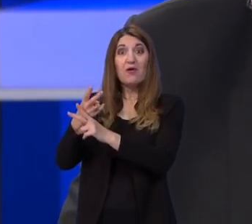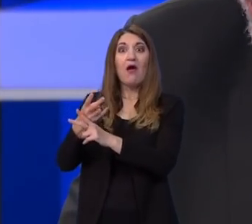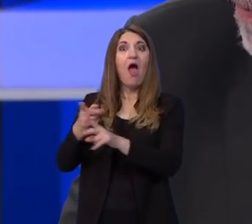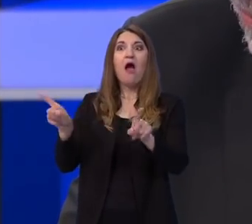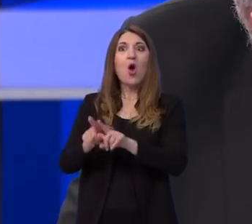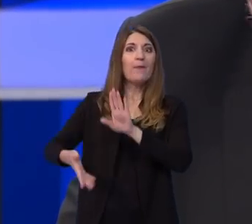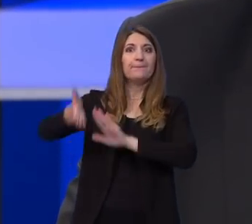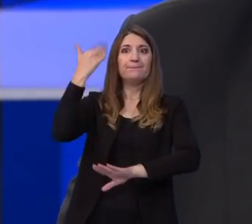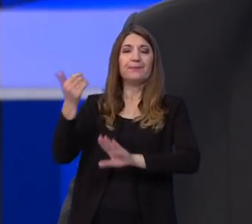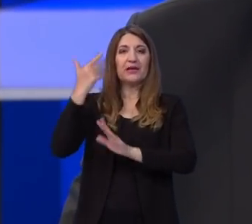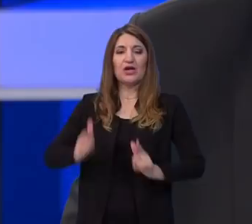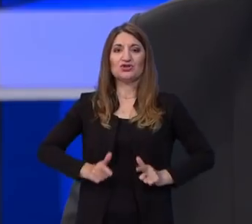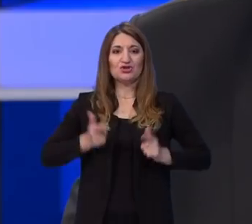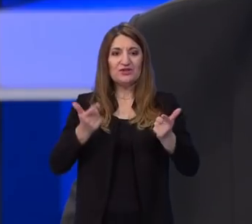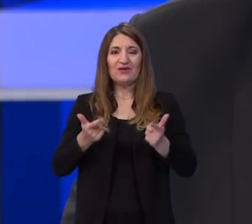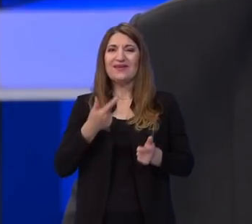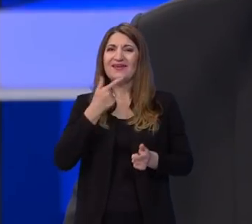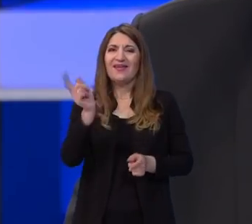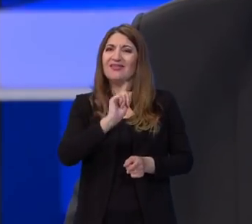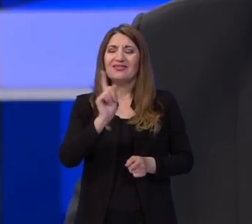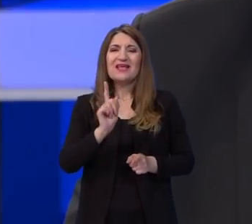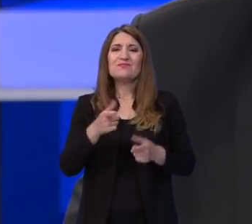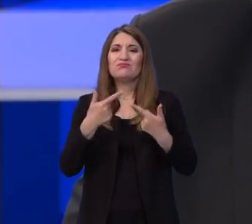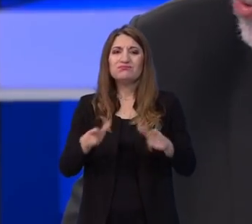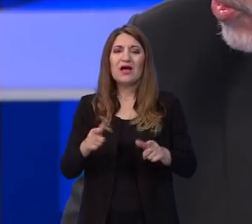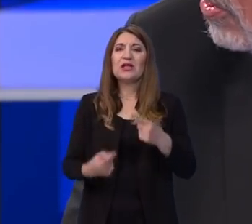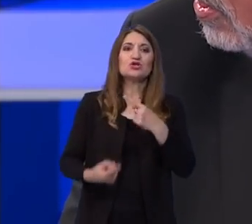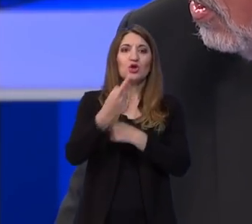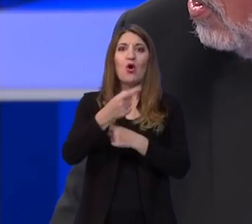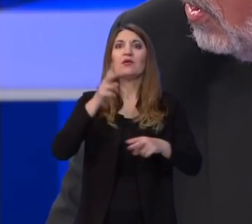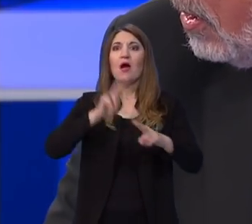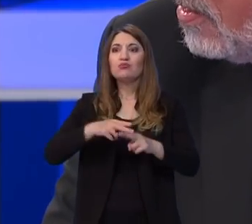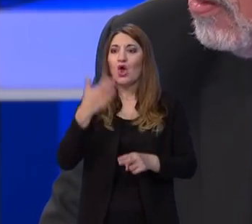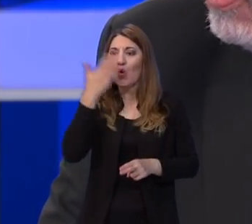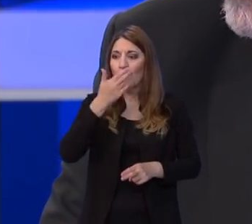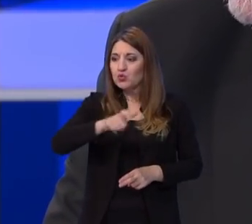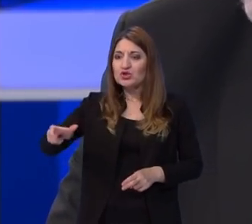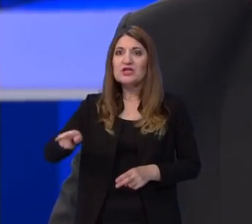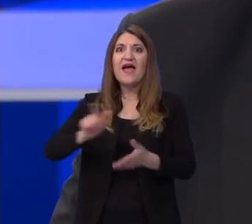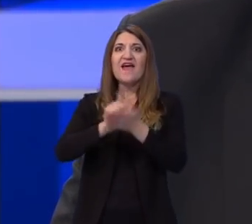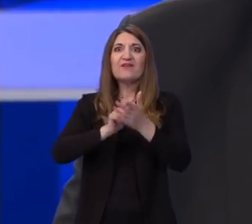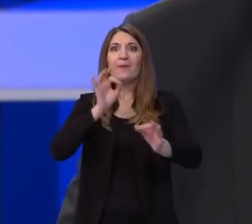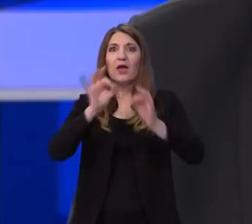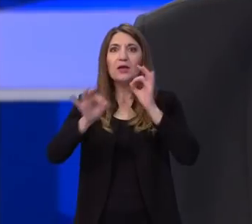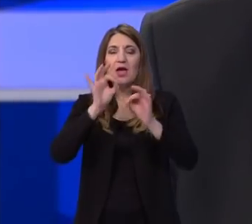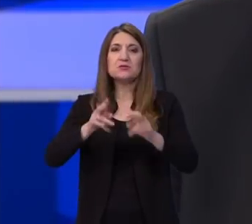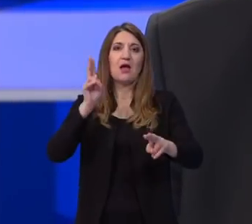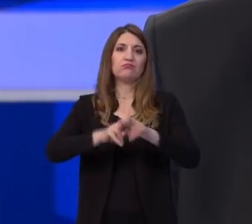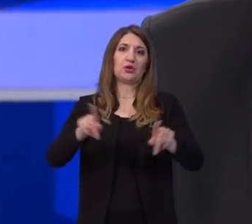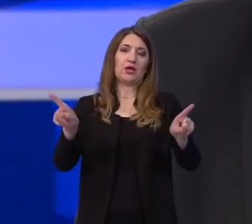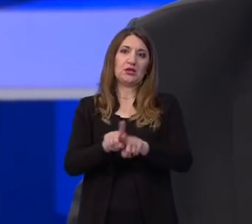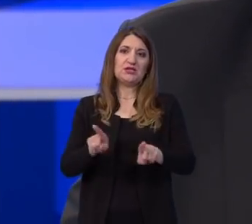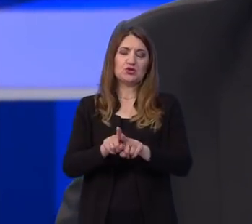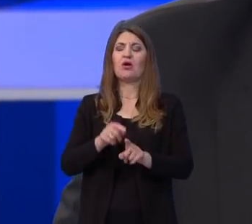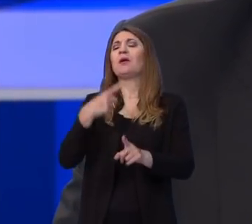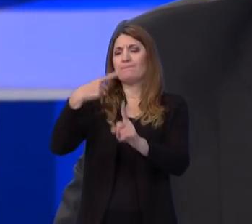najtrek i ne bi se smijelo nikako dogoditi da nam opet učenici na jesen proživljavaju jednakost skupa